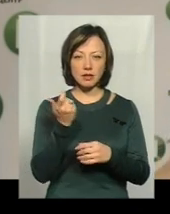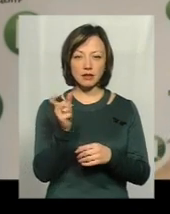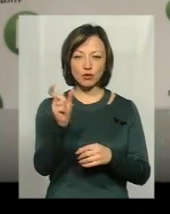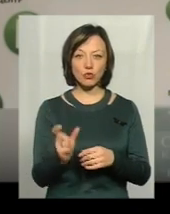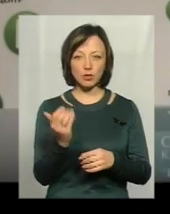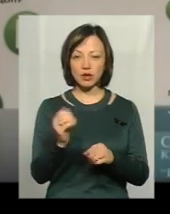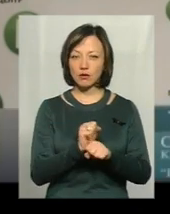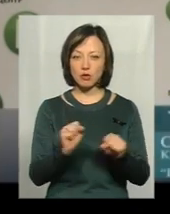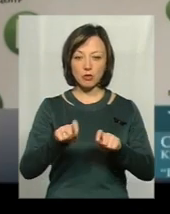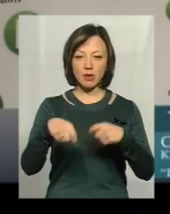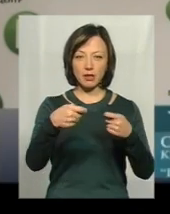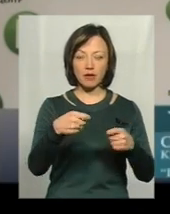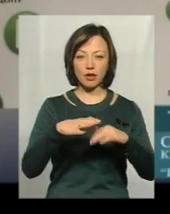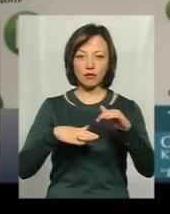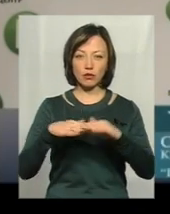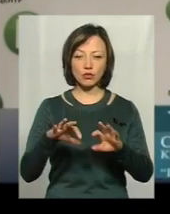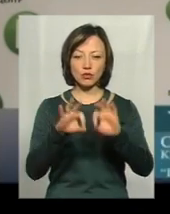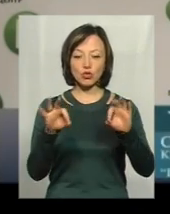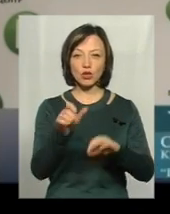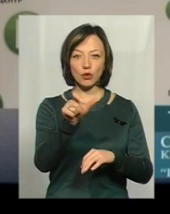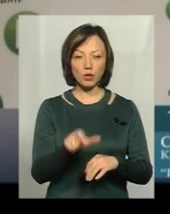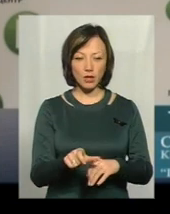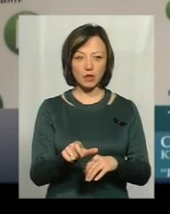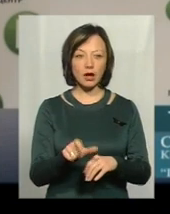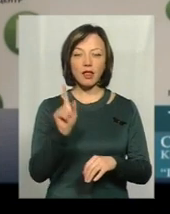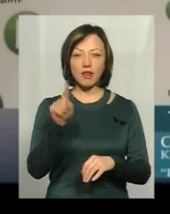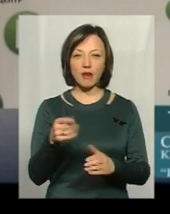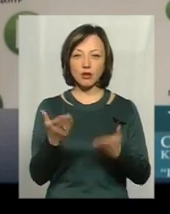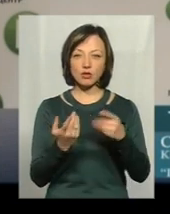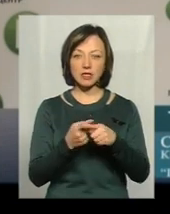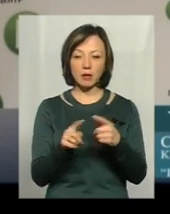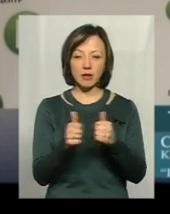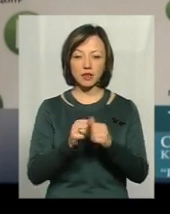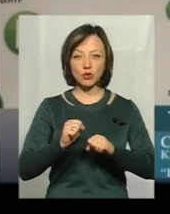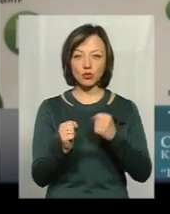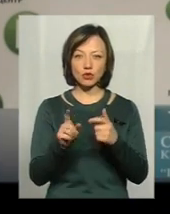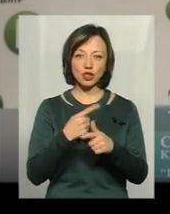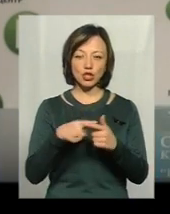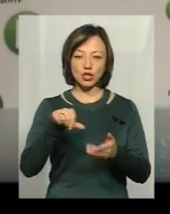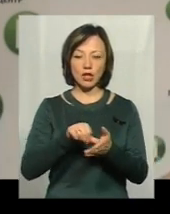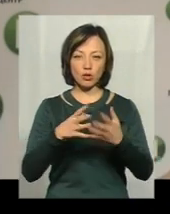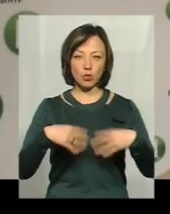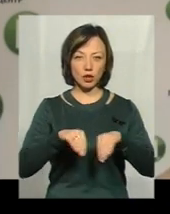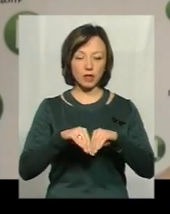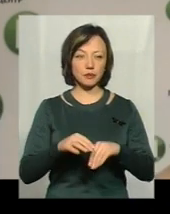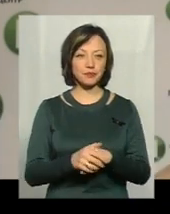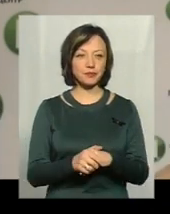клієнта. Її не можна передавати в руки жодній людині, навіть якщо це близький друг чи член родини.